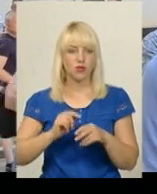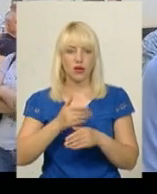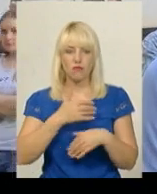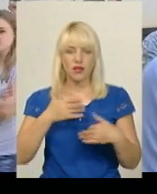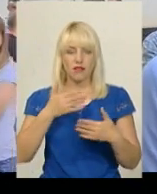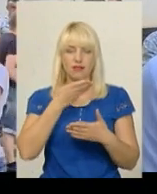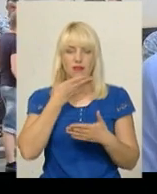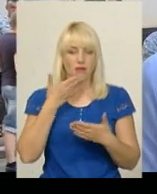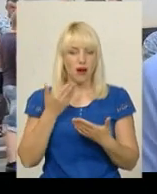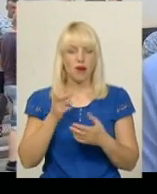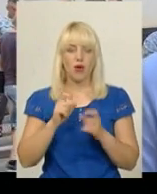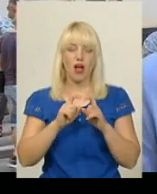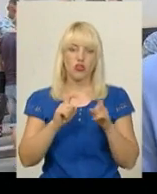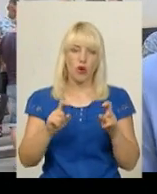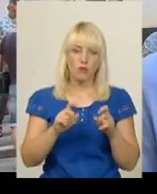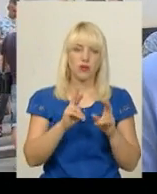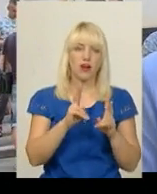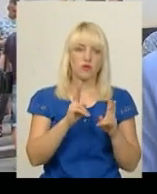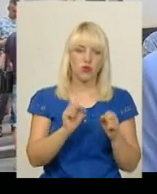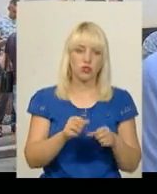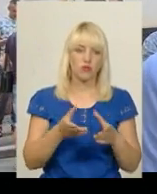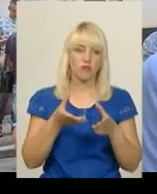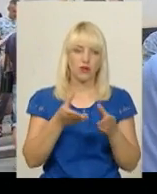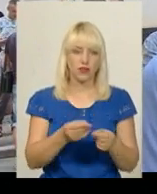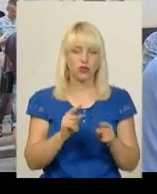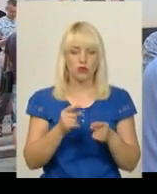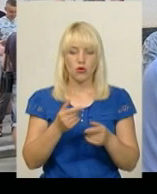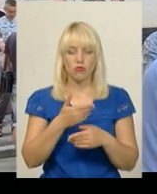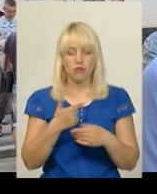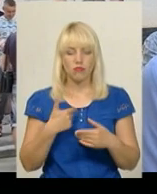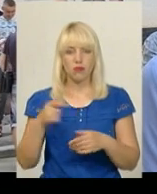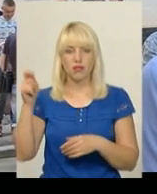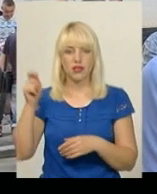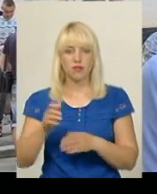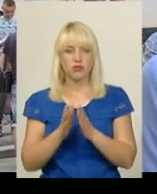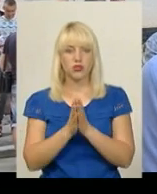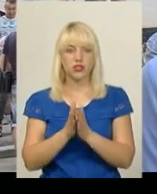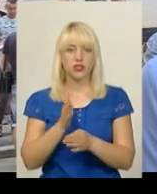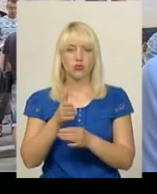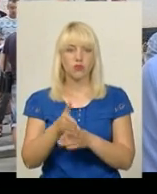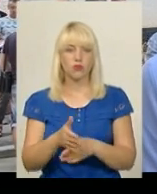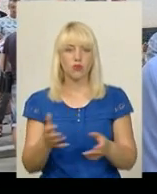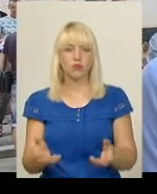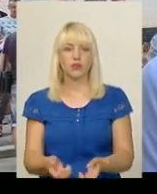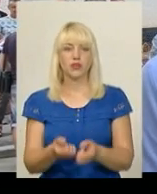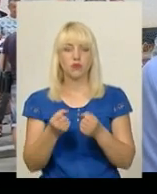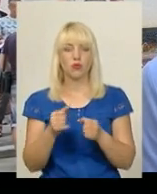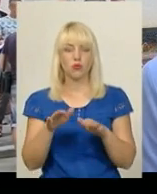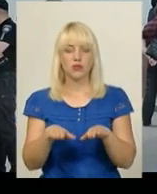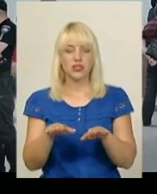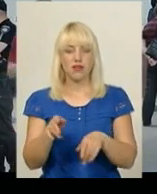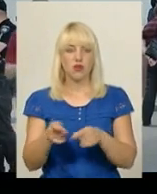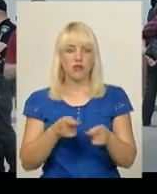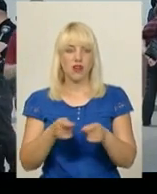об'єкт ми як може впливаємо, на забудовника не маємо, тому ми приїхали сюди просити допомоги, підтримки місцевої